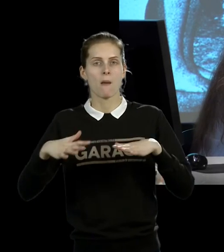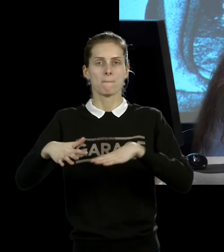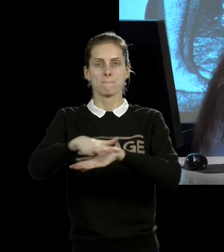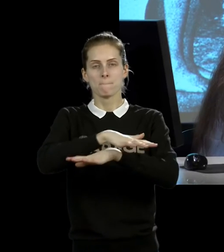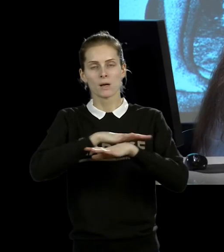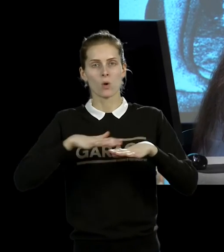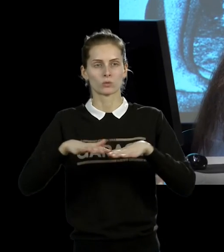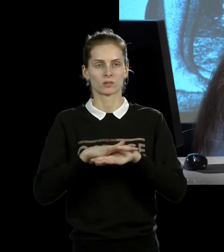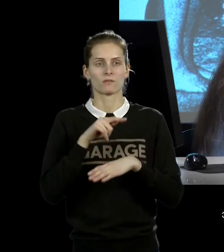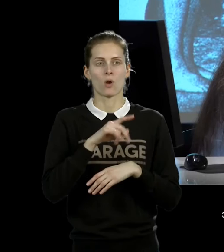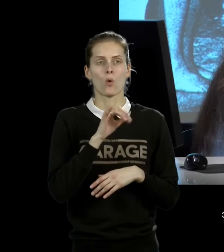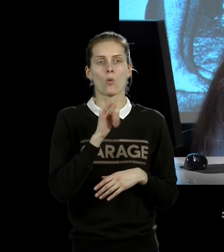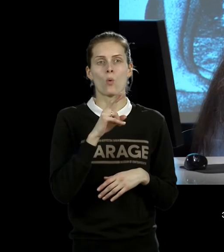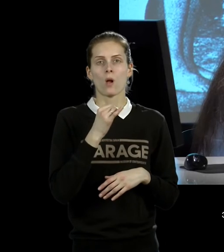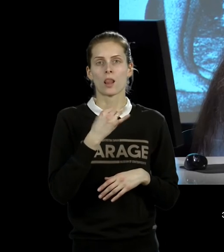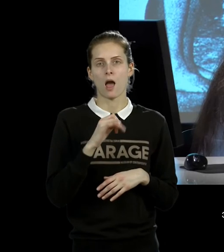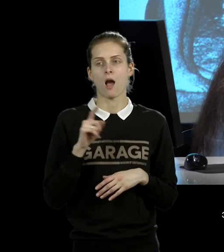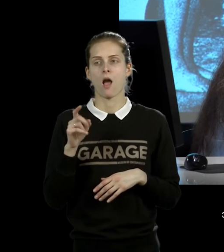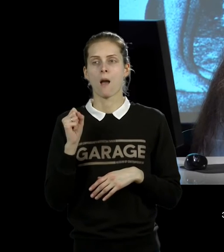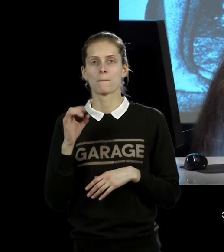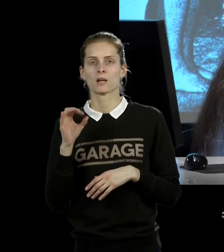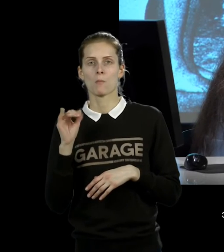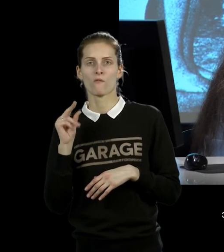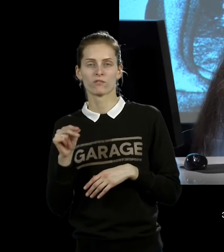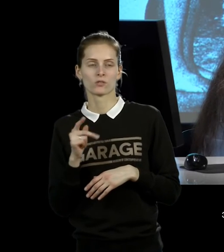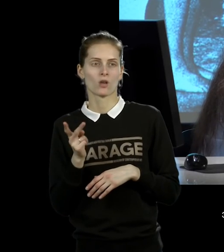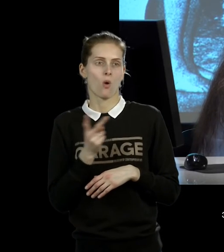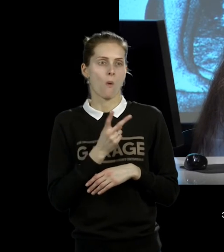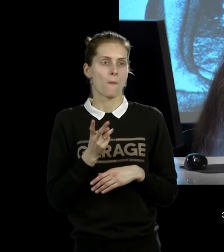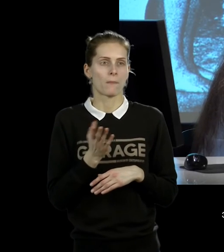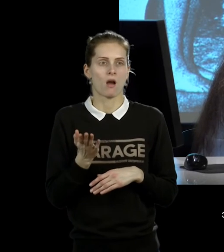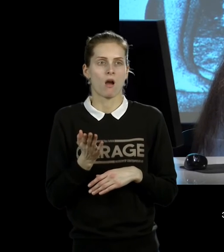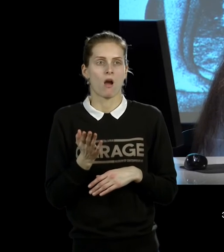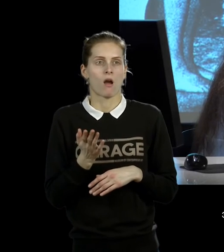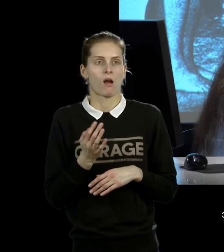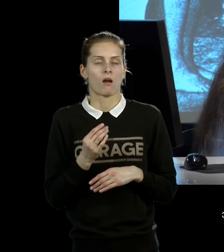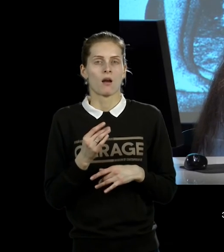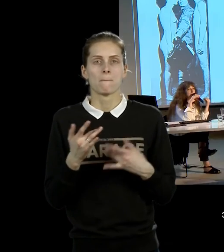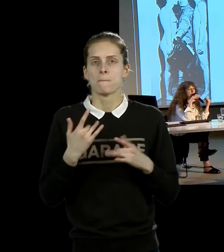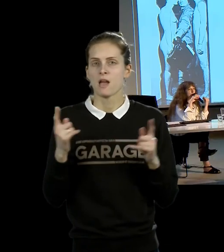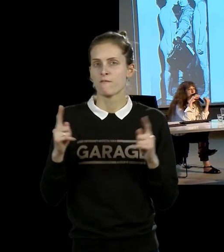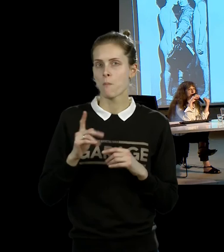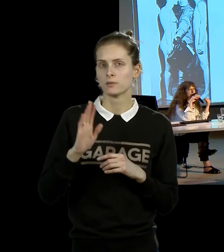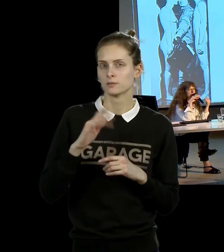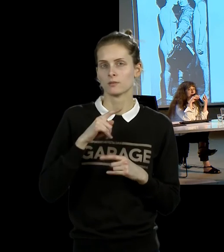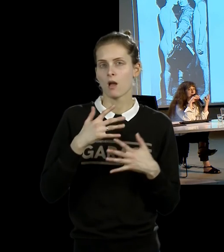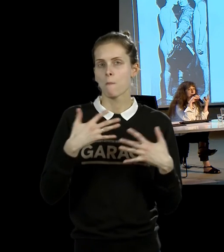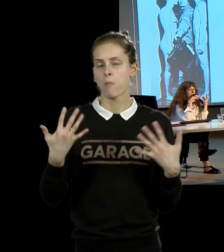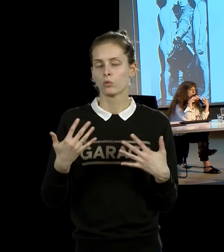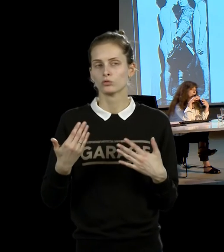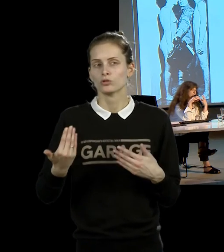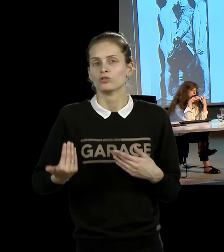Улая и Абрамович, собственно говоря, это не перформансы, это такие живые инсталляции, это взаимодействие с пространством. Художники